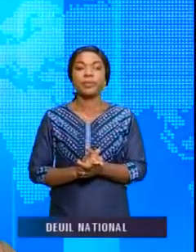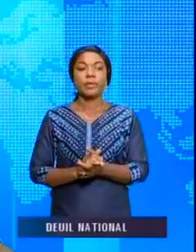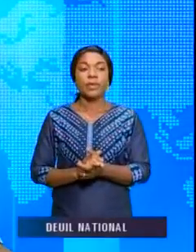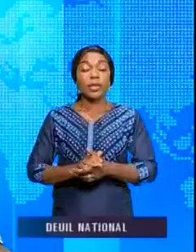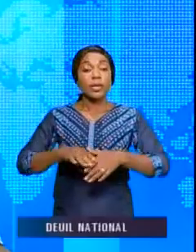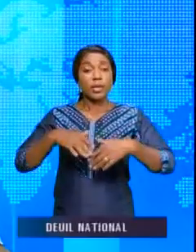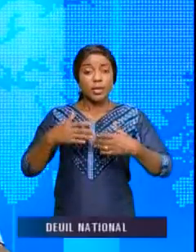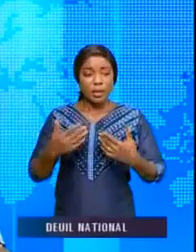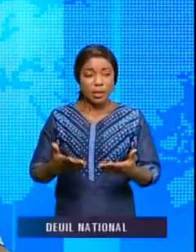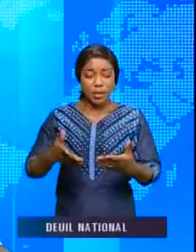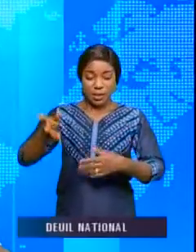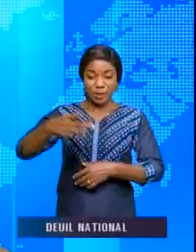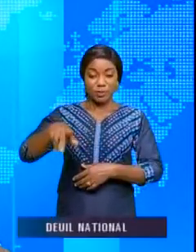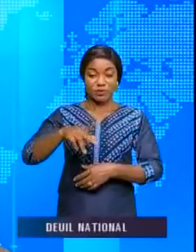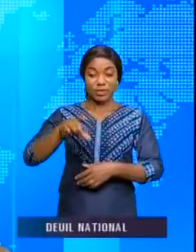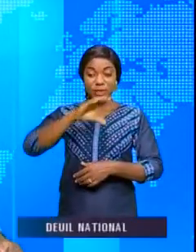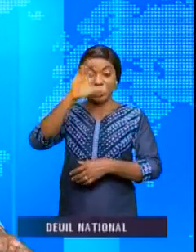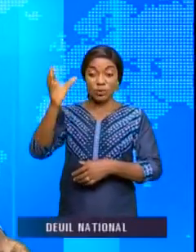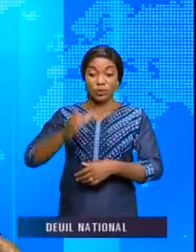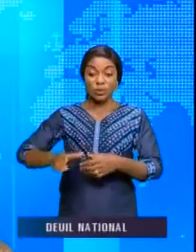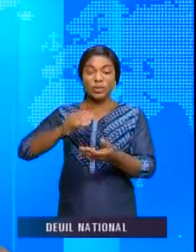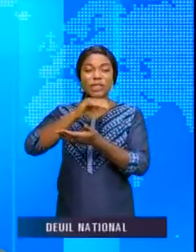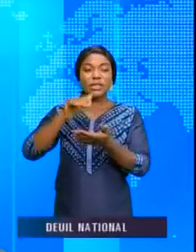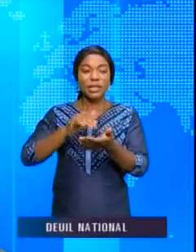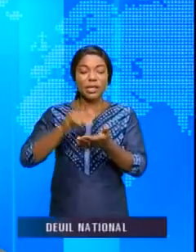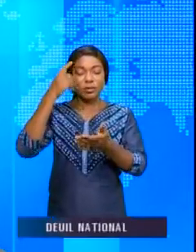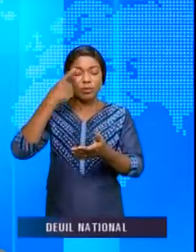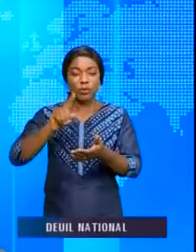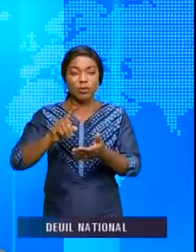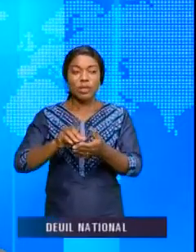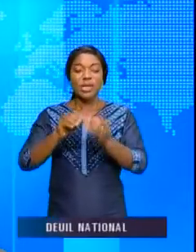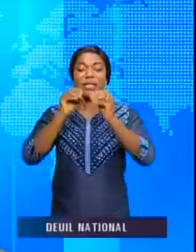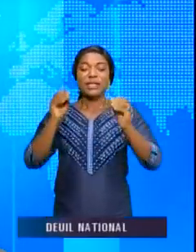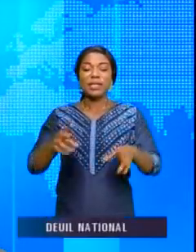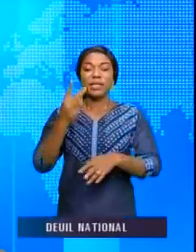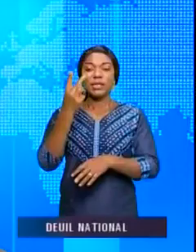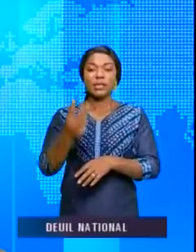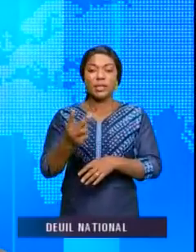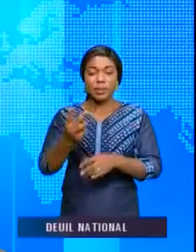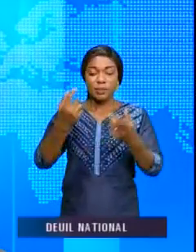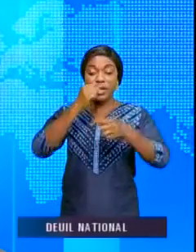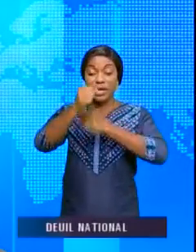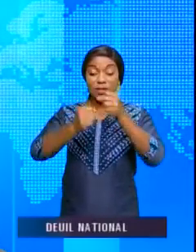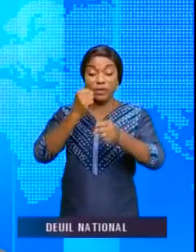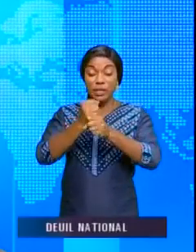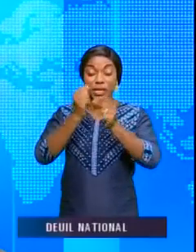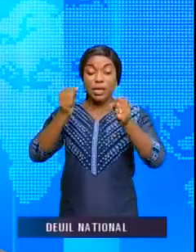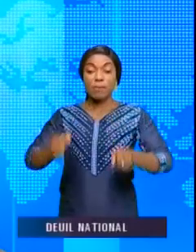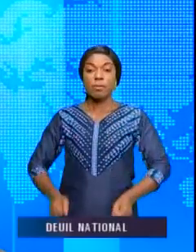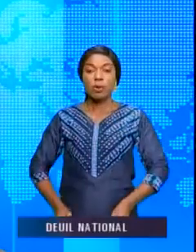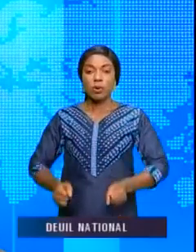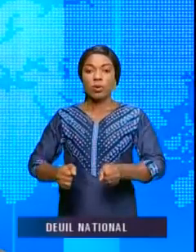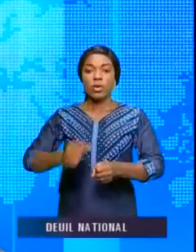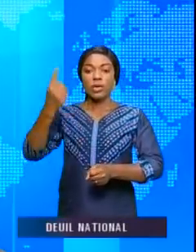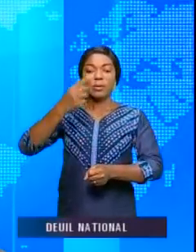Alors, dans la province du Congo centrale, pour parler de la commémoration du 52e anniversaire de la mort de l'ancien président de la République démocratique du